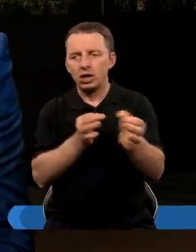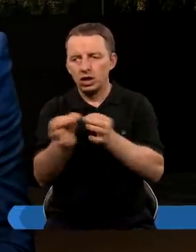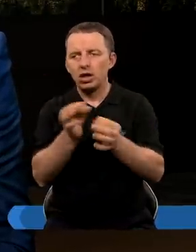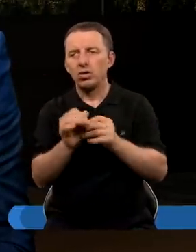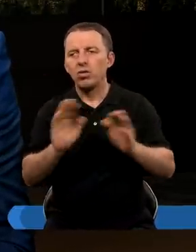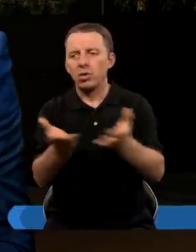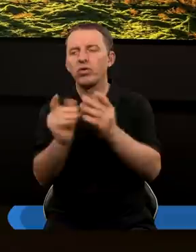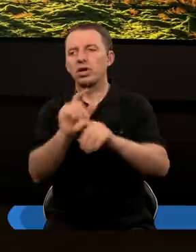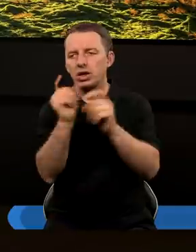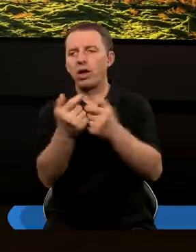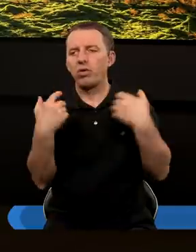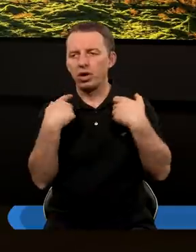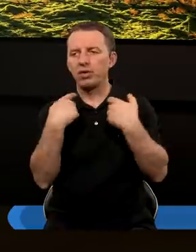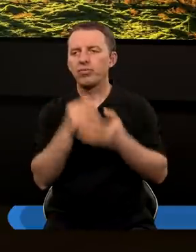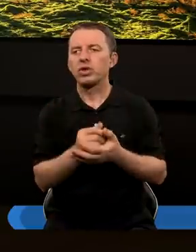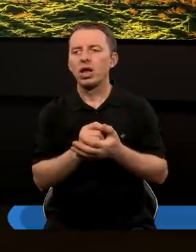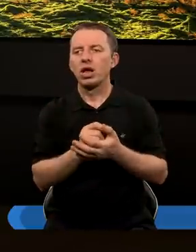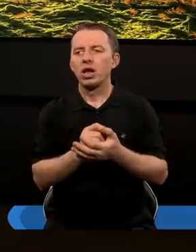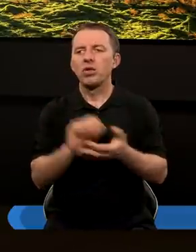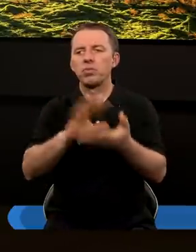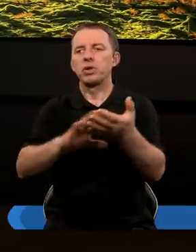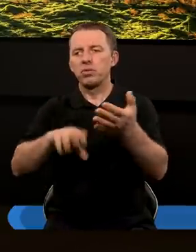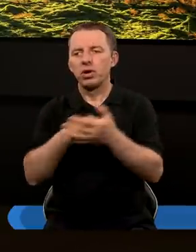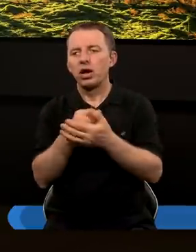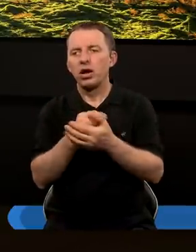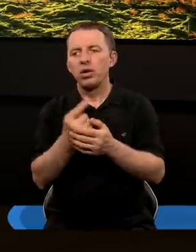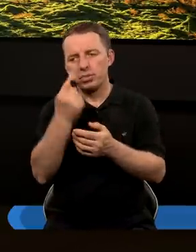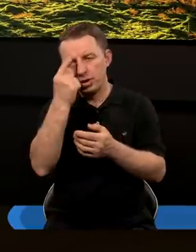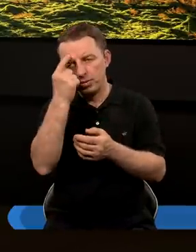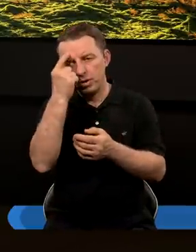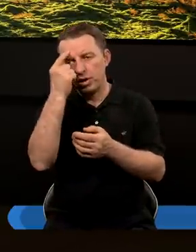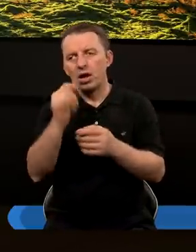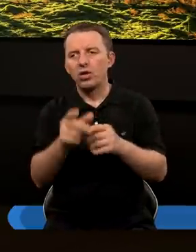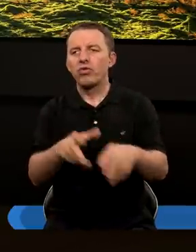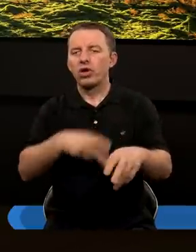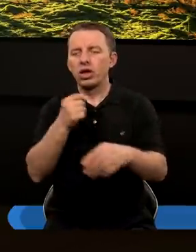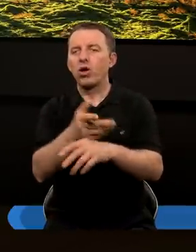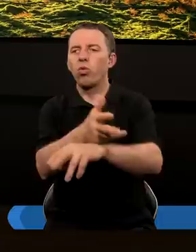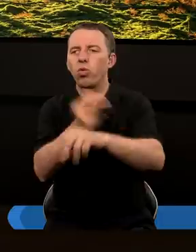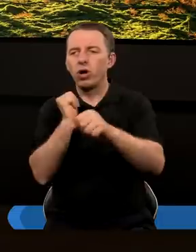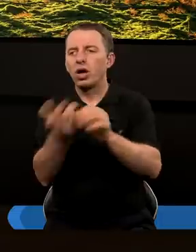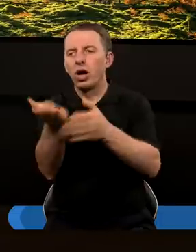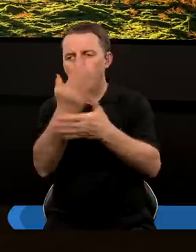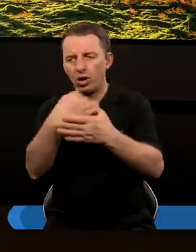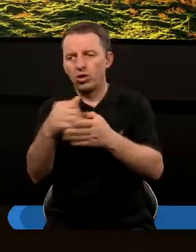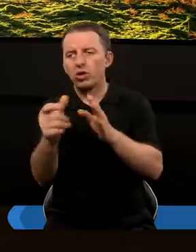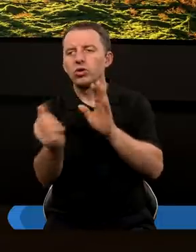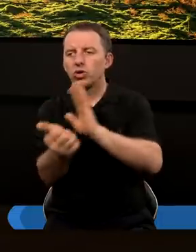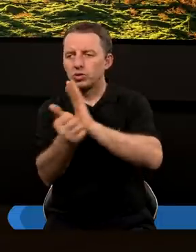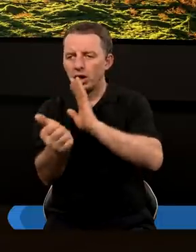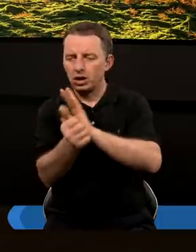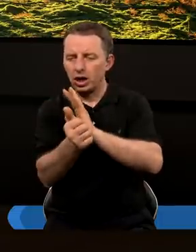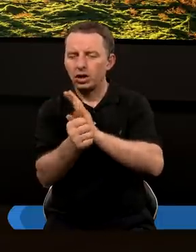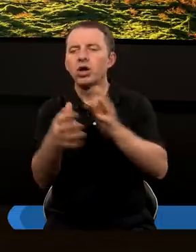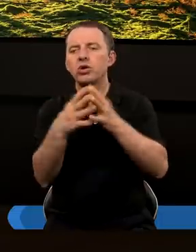historii, opłacało im się. Jest ten szczególny tekst Pisma Świętego, który chciałbym właśnie w tej chwili przywołać, w Anglii według św. Łukasza, rozdział 16-10